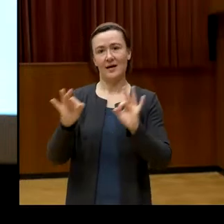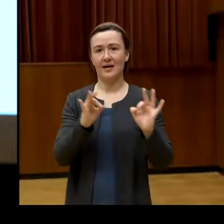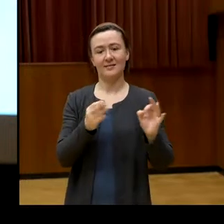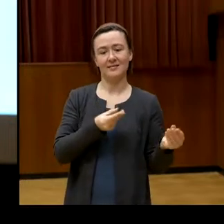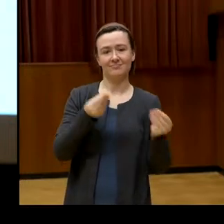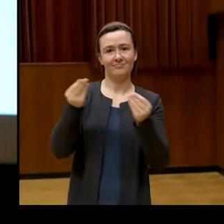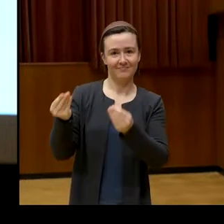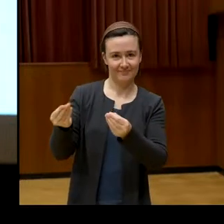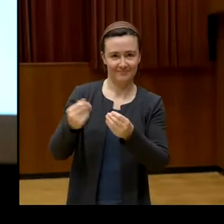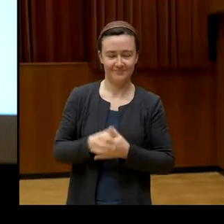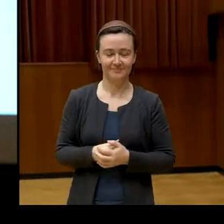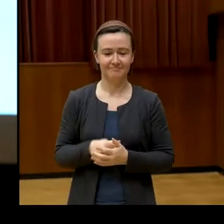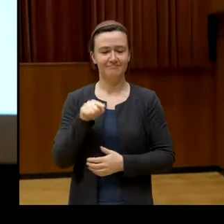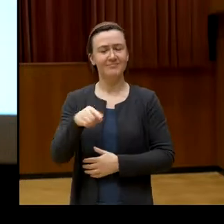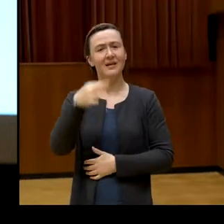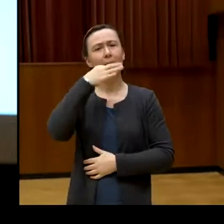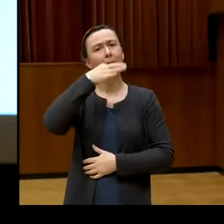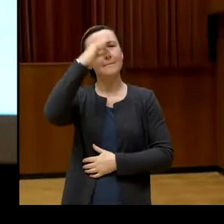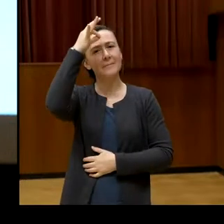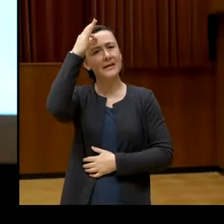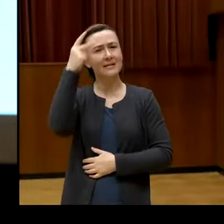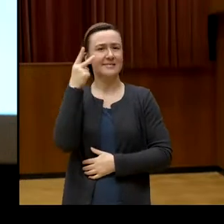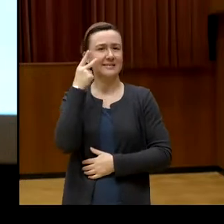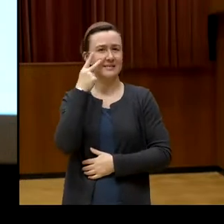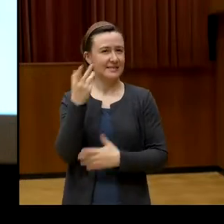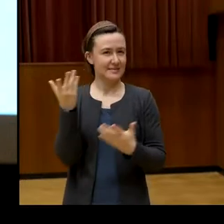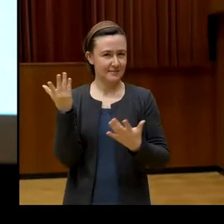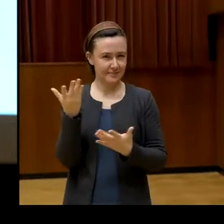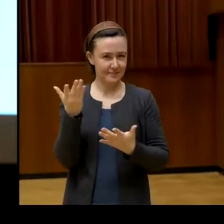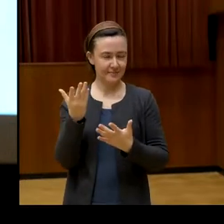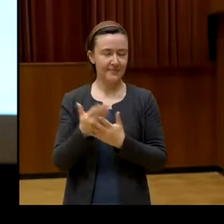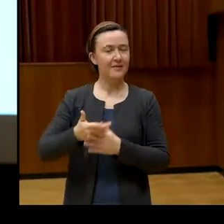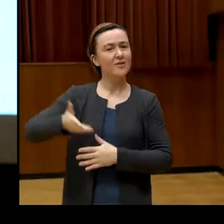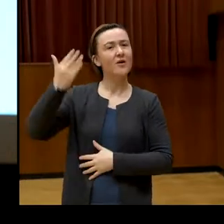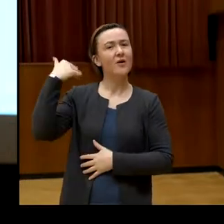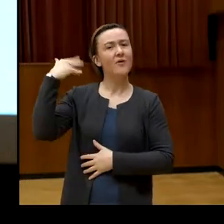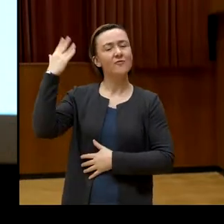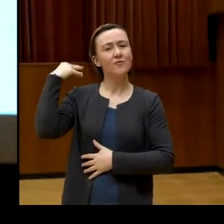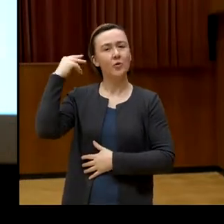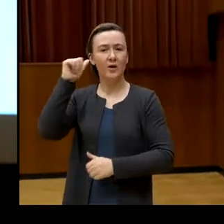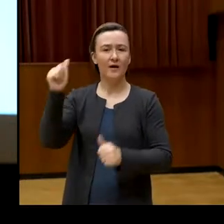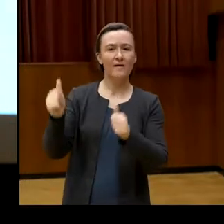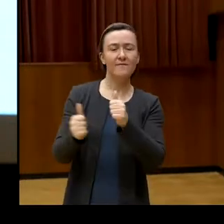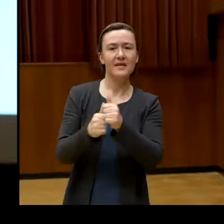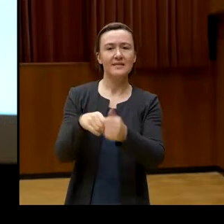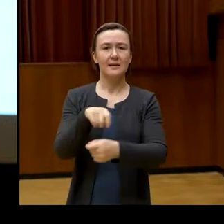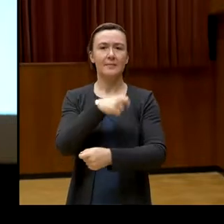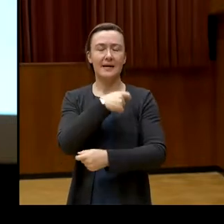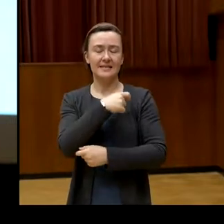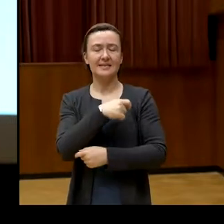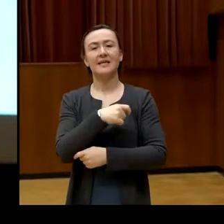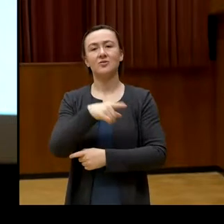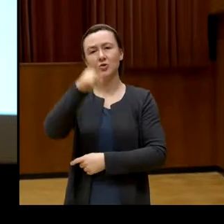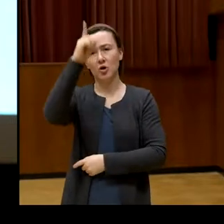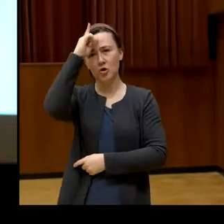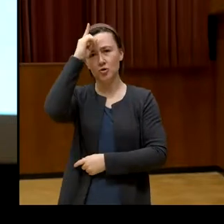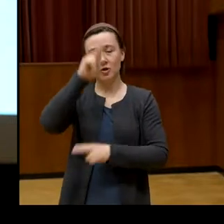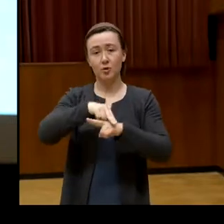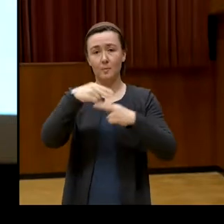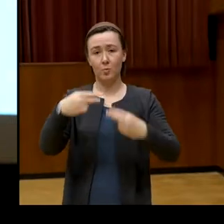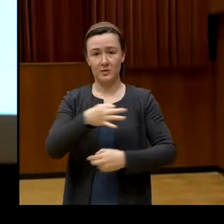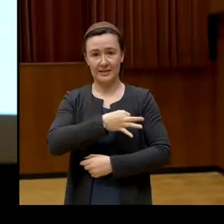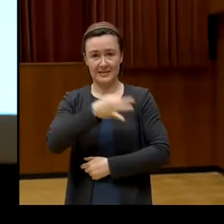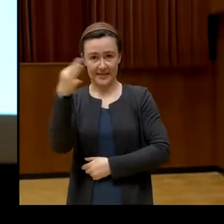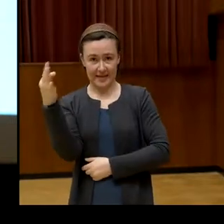Das Bild zeigt den damaligen Vizepräsidenten des Deutschen Bundestags, Wolfgang Thierse, am